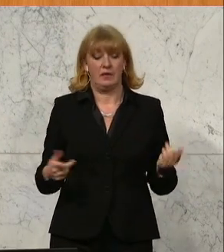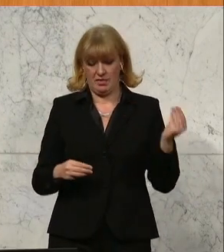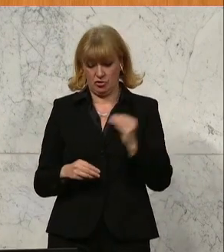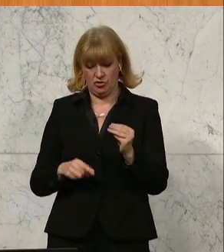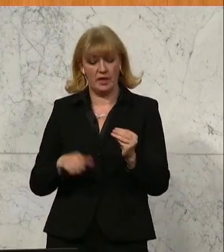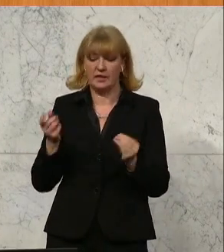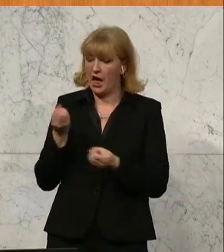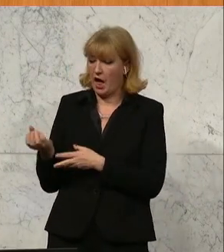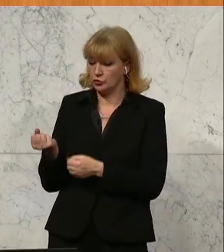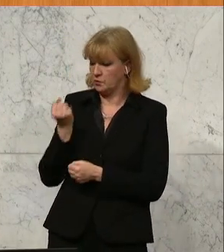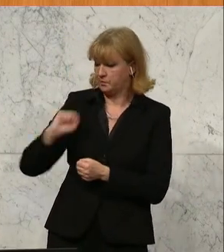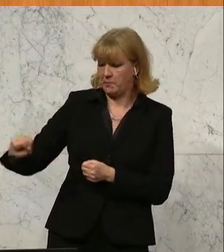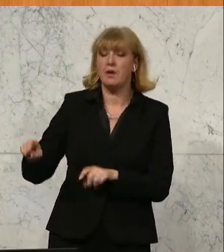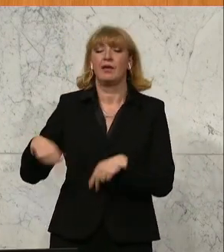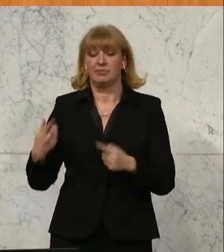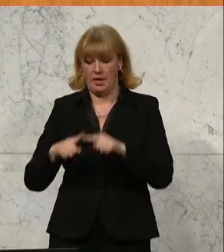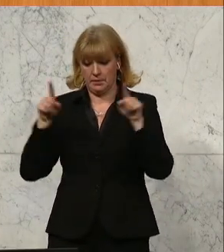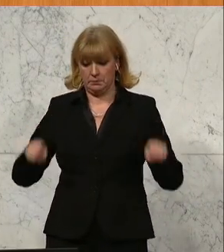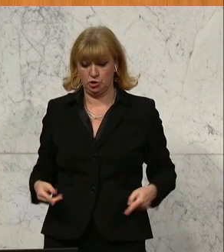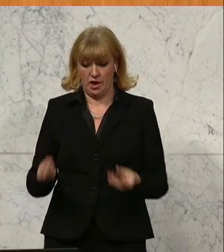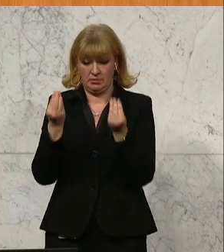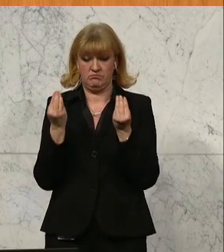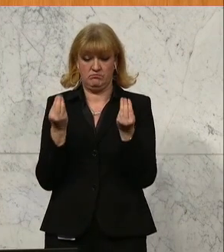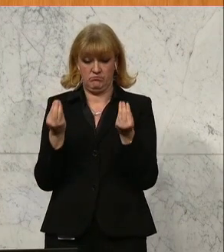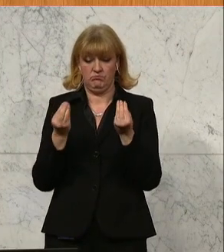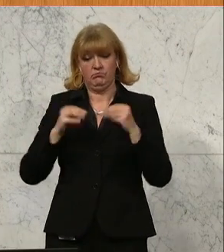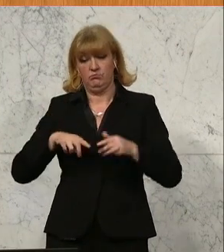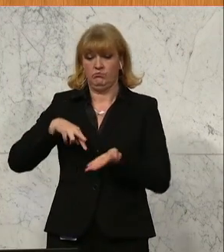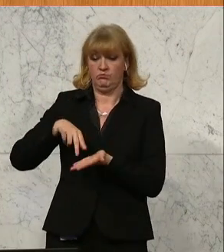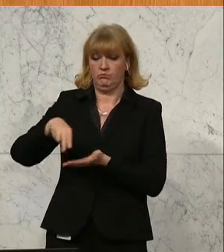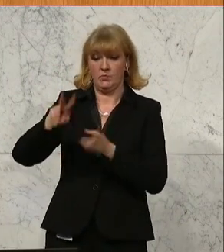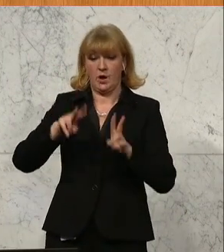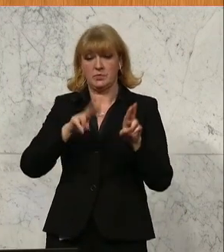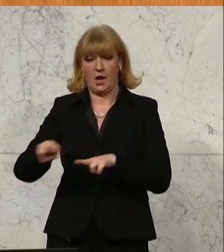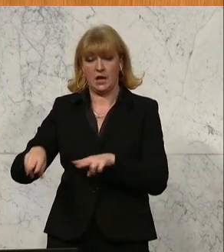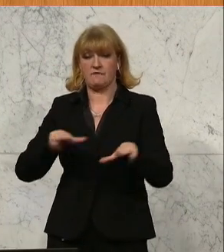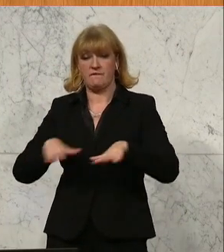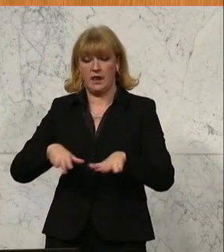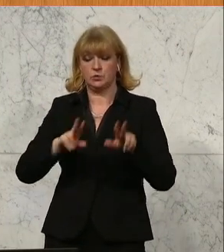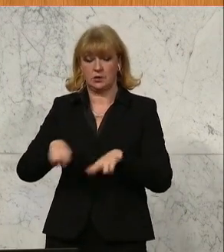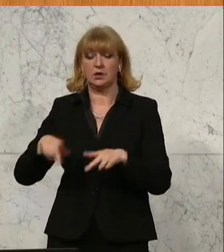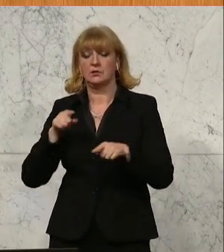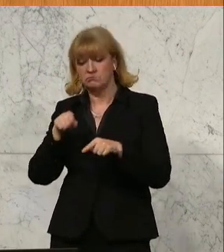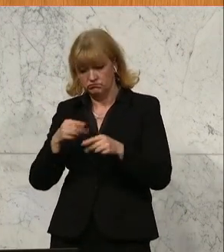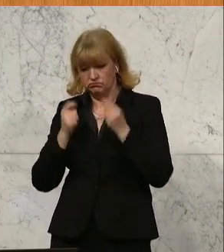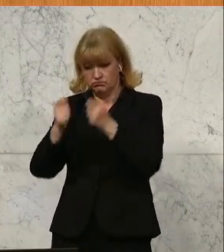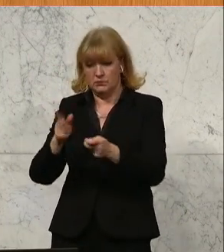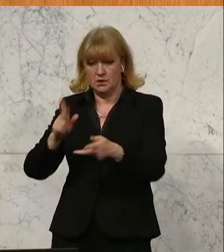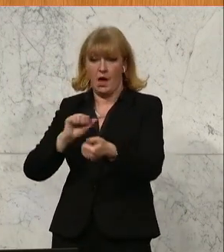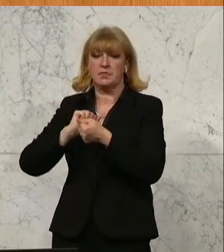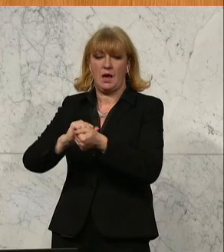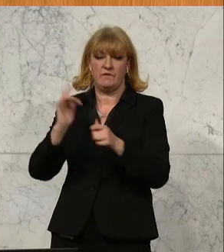wird. Dann haben Sie die Möglichkeit, mit diesem Bescheid zu Gericht zu gehen, zum Verwaltungsgericht und dagegen anzukämpfen. Die viel